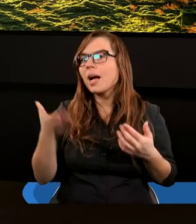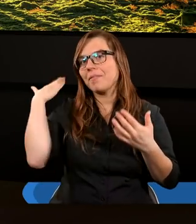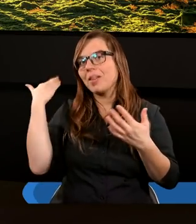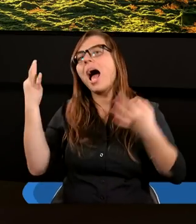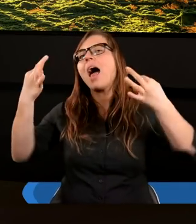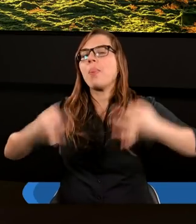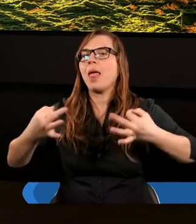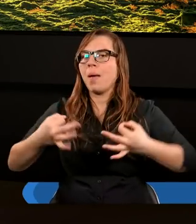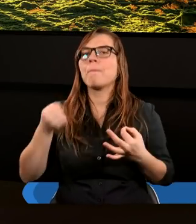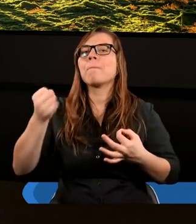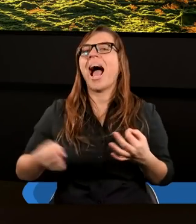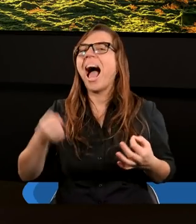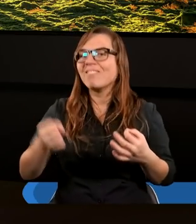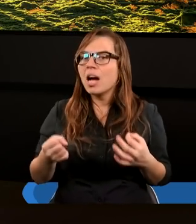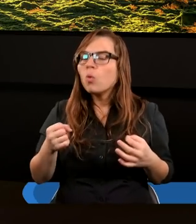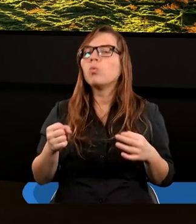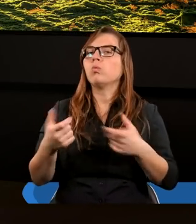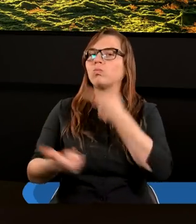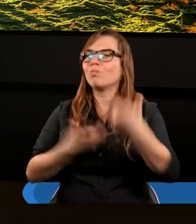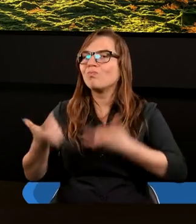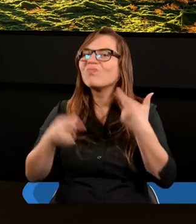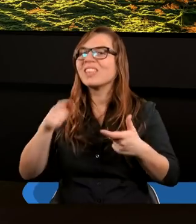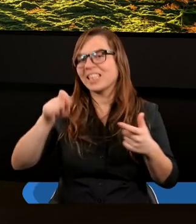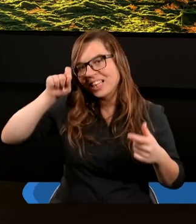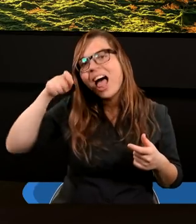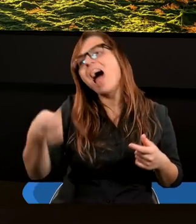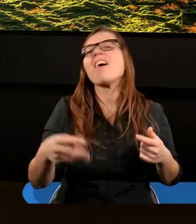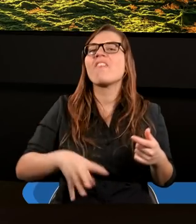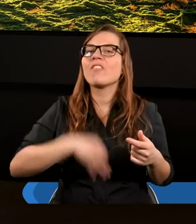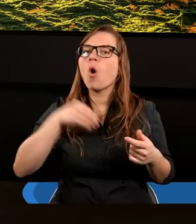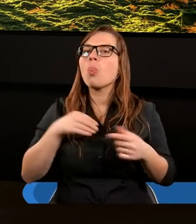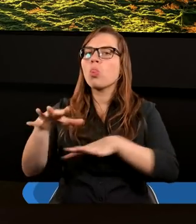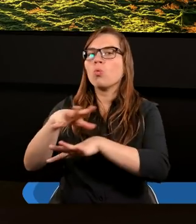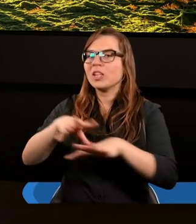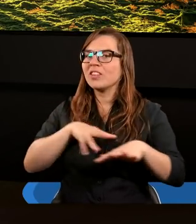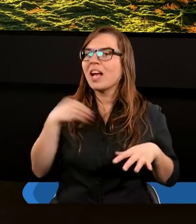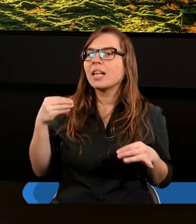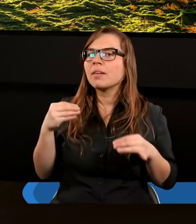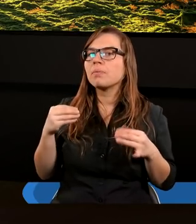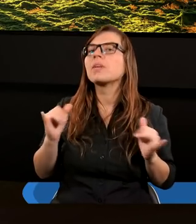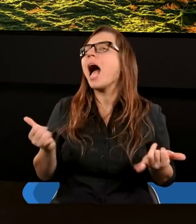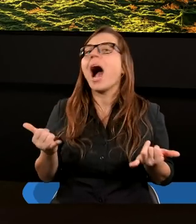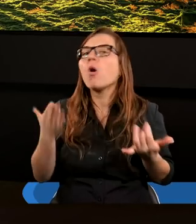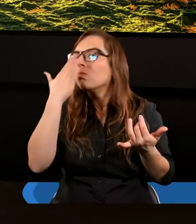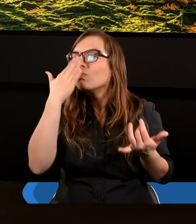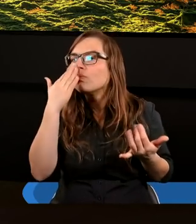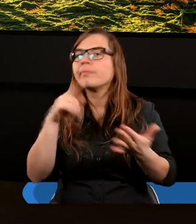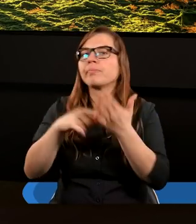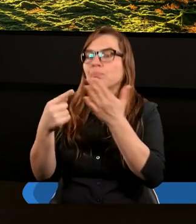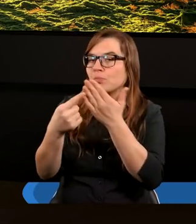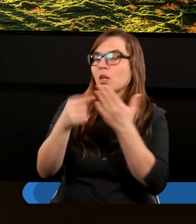Teraz Paweł stosuje tą nazwę świątynia Ducha Świętego jako Kościół.